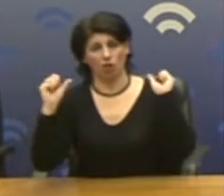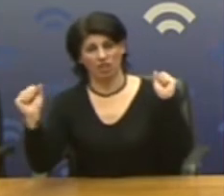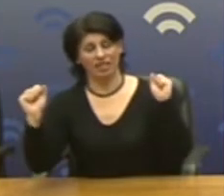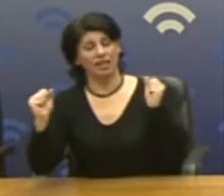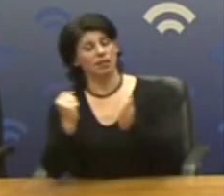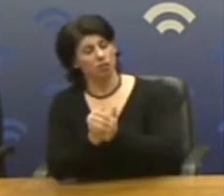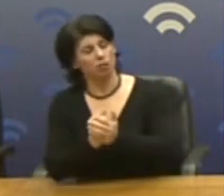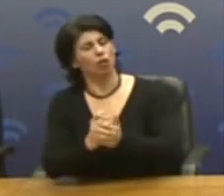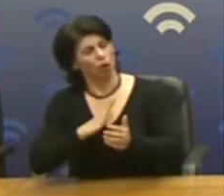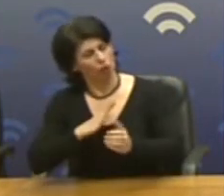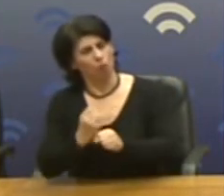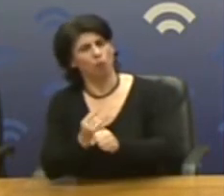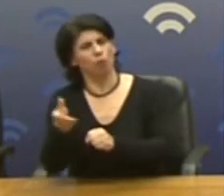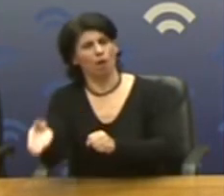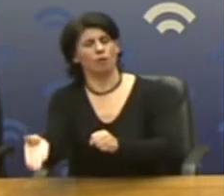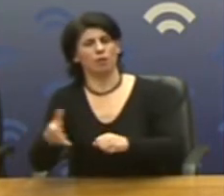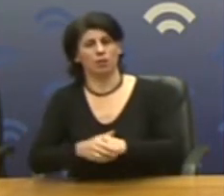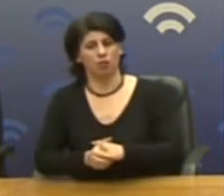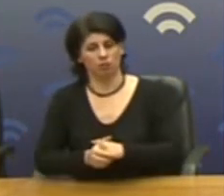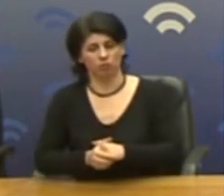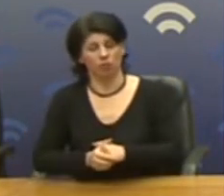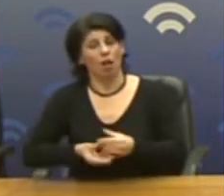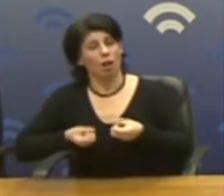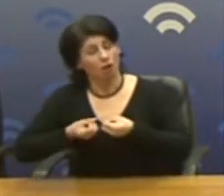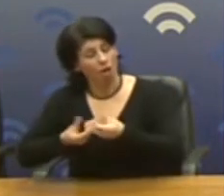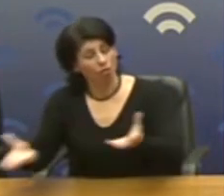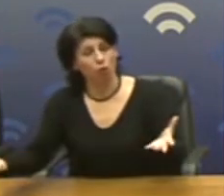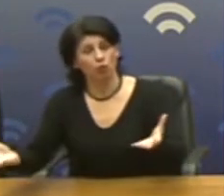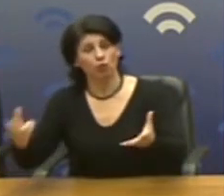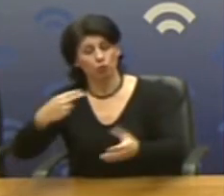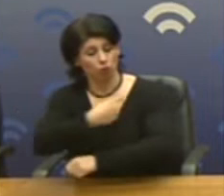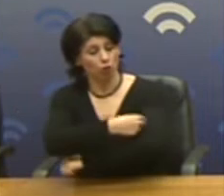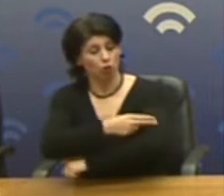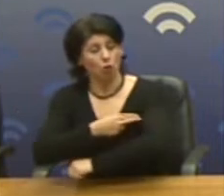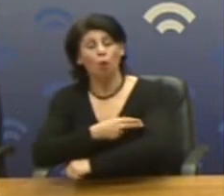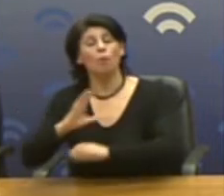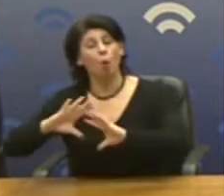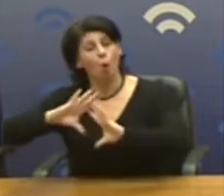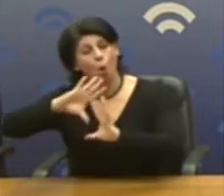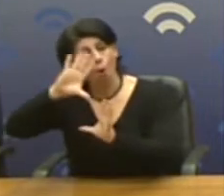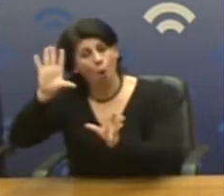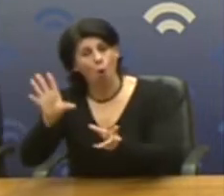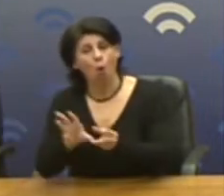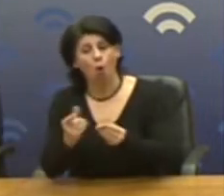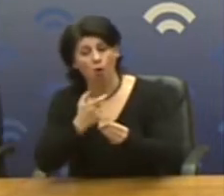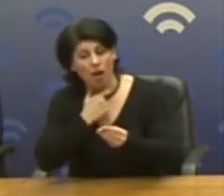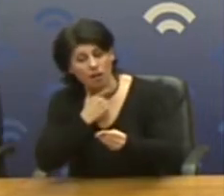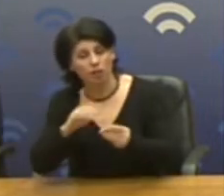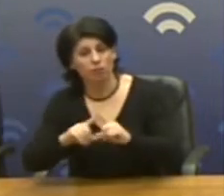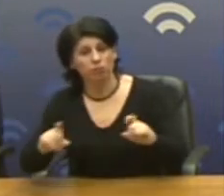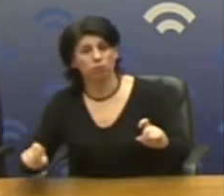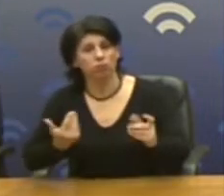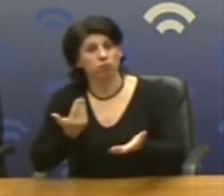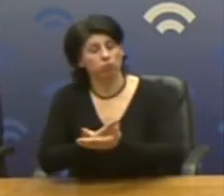υγειονομικών να προμηθευτούν τα νοσοκομεία με όλα τα αναγκαία μέσα που ζητάνε οι ίδιοι οι